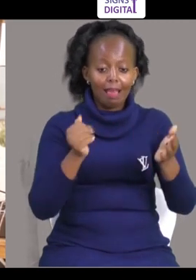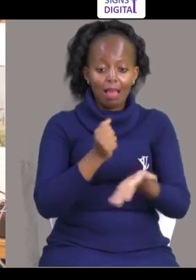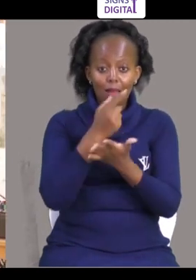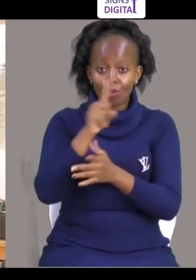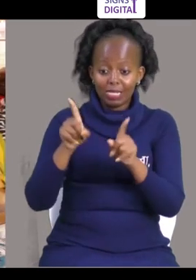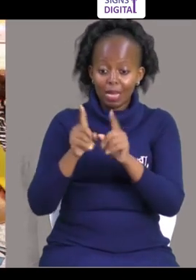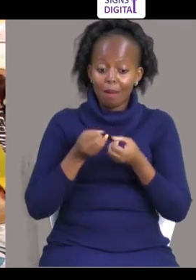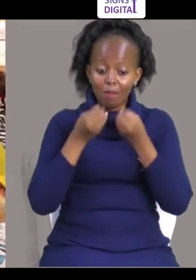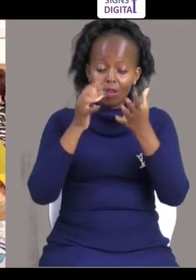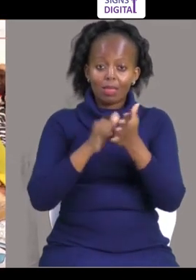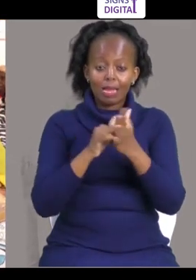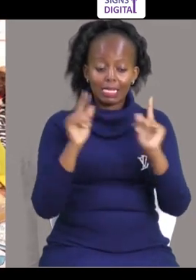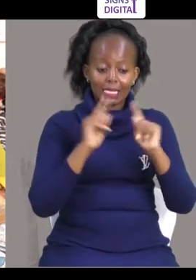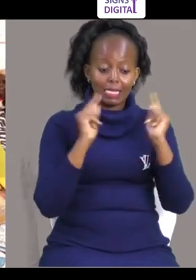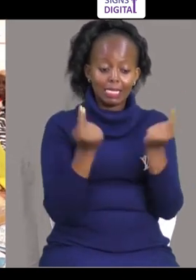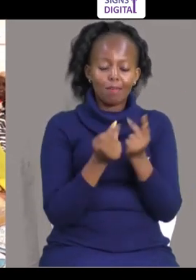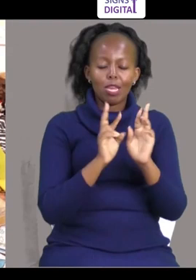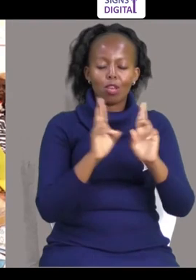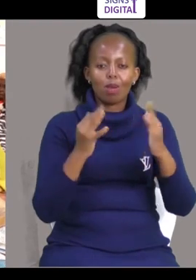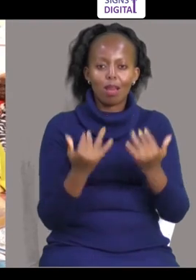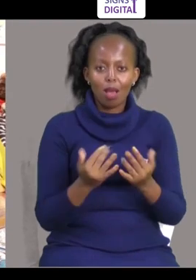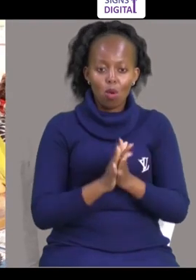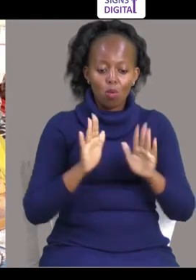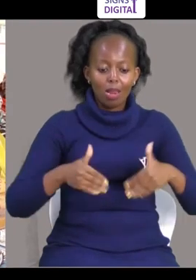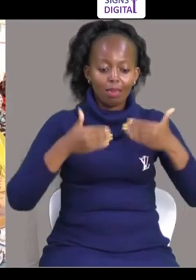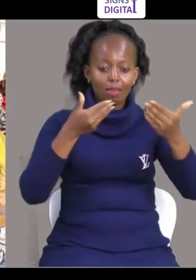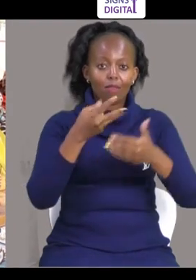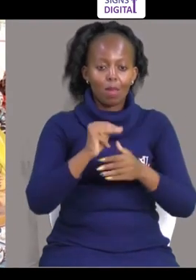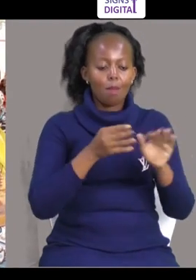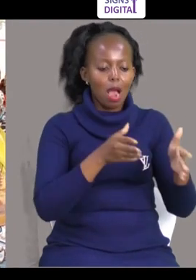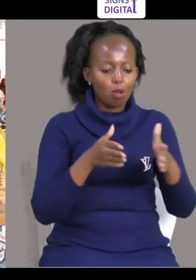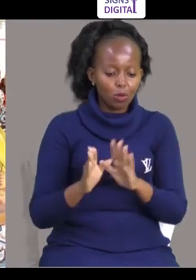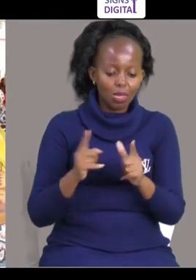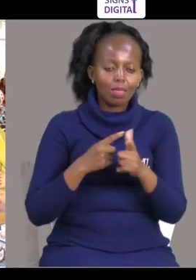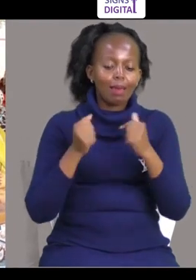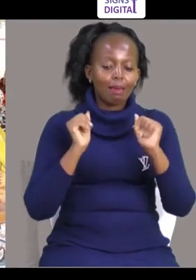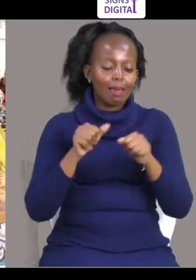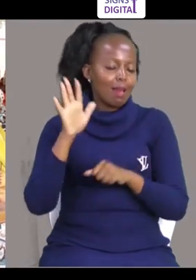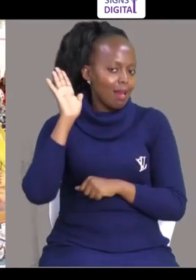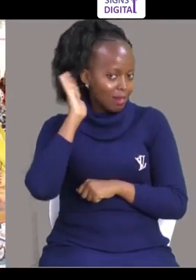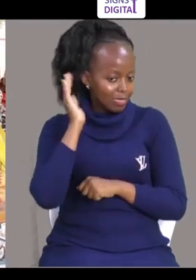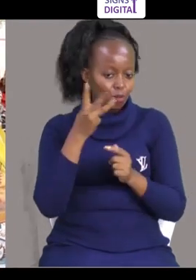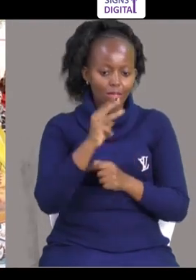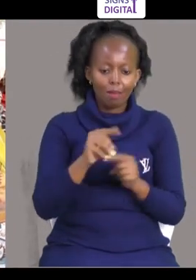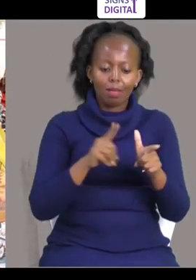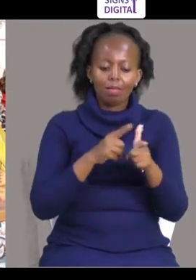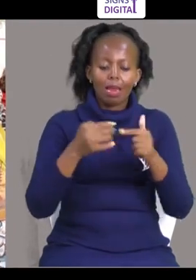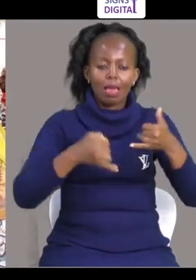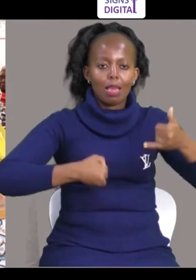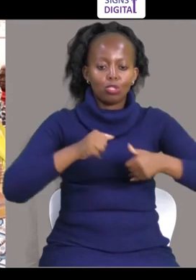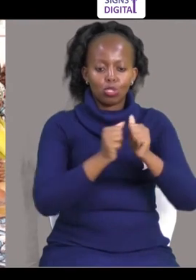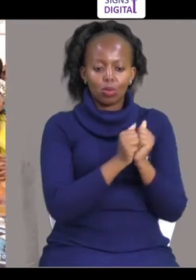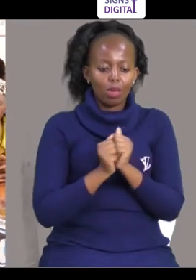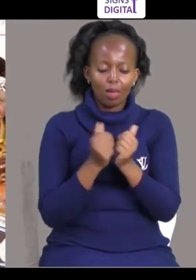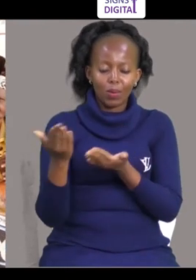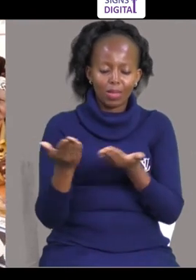kitu Aba kinacho Na arifiwa kwa mba timi yetu ikotayari kabisa Wacha tuwabe masikio Ili tuweze